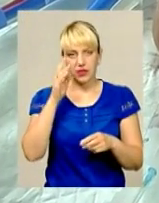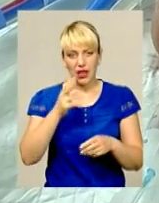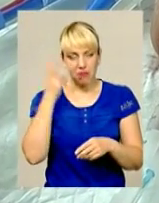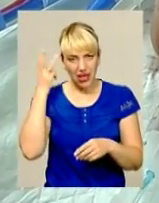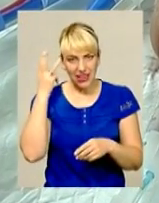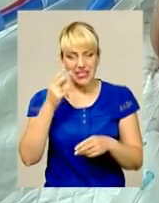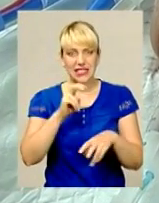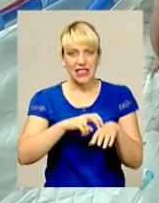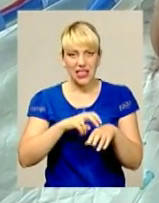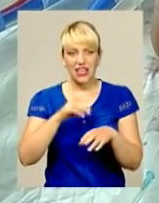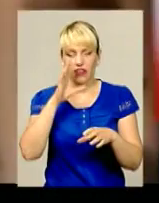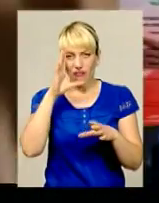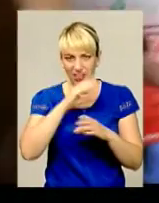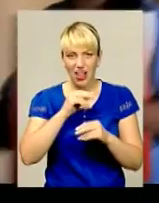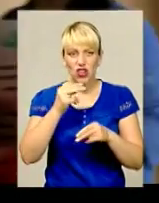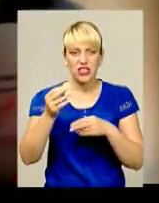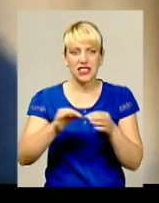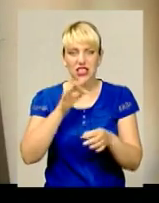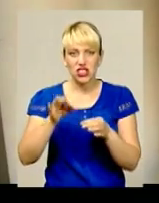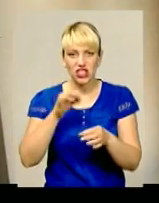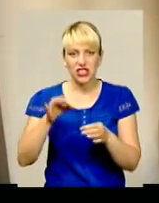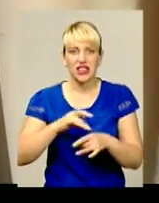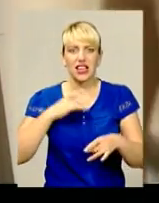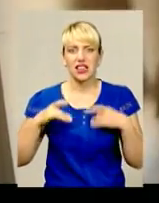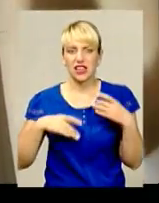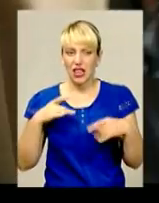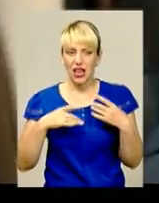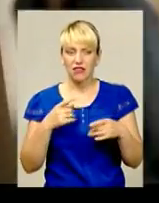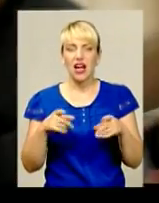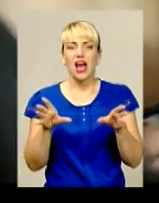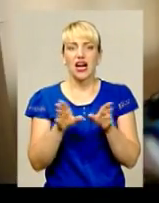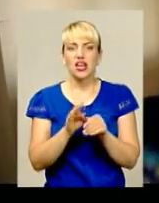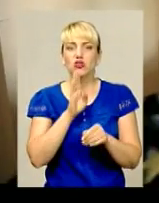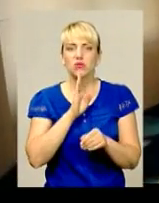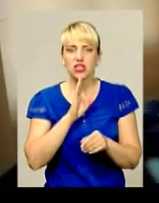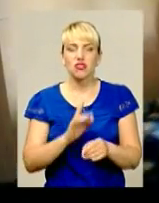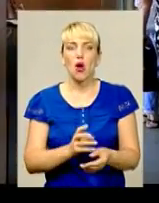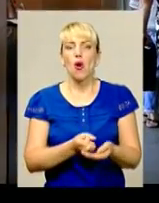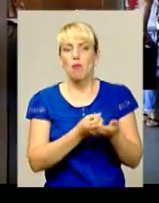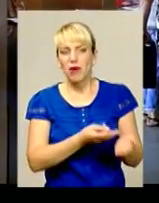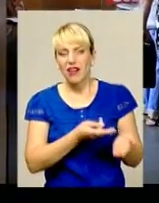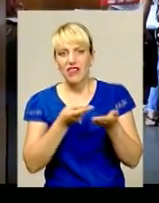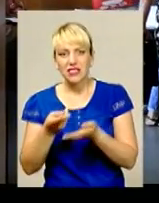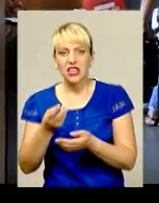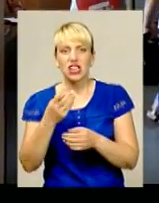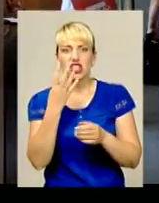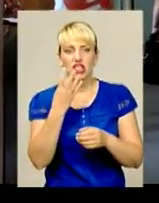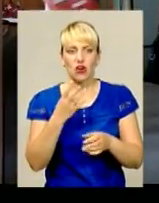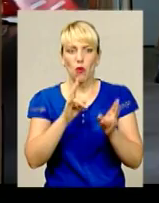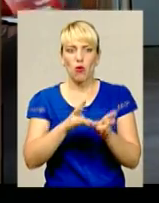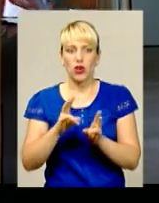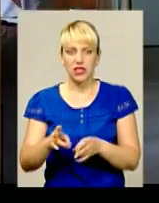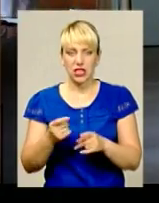сшити вдалося. Разом із Єлизаветою до травматологічного відділення привезли ще чотирьох постраждалих. Двох із них одразу після огляду